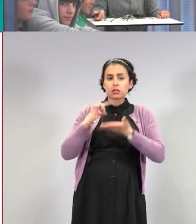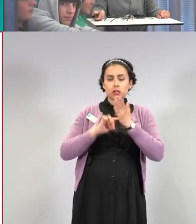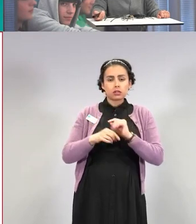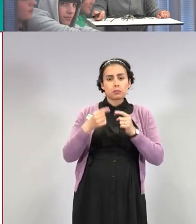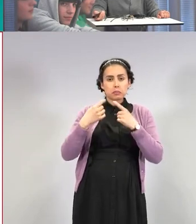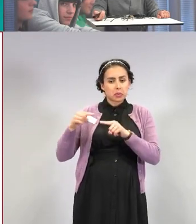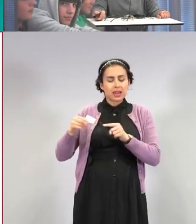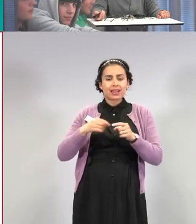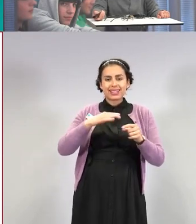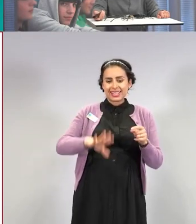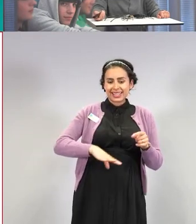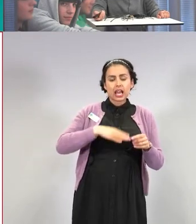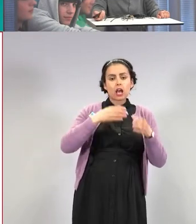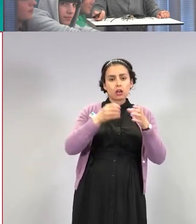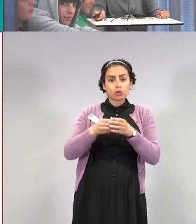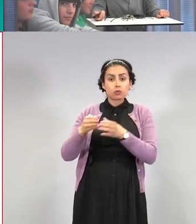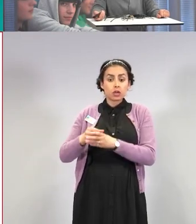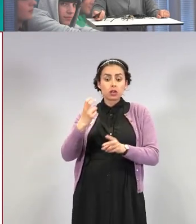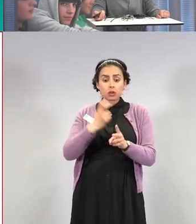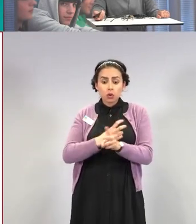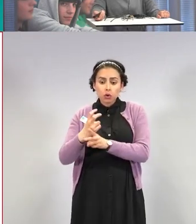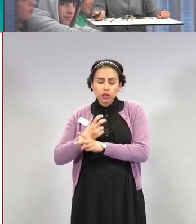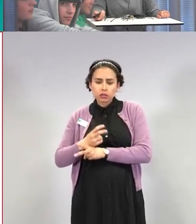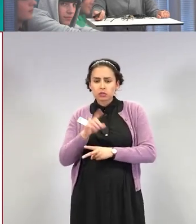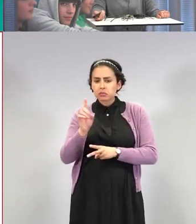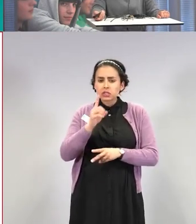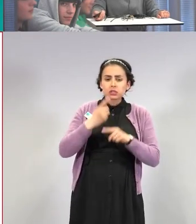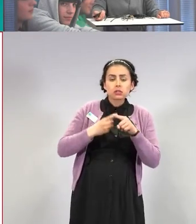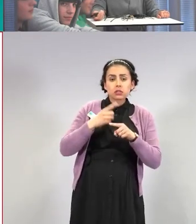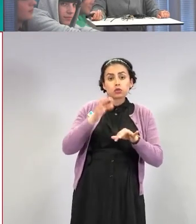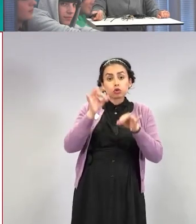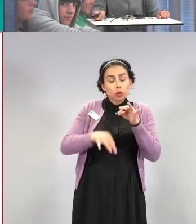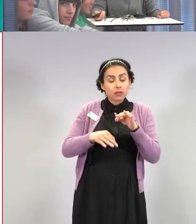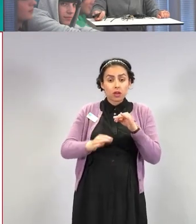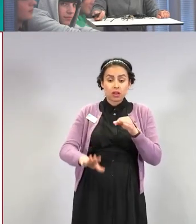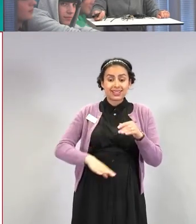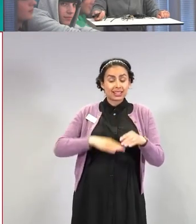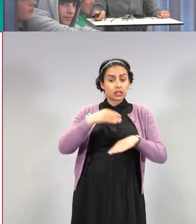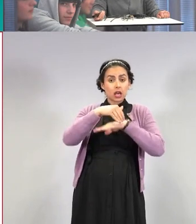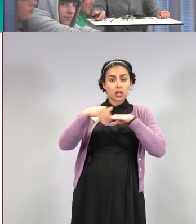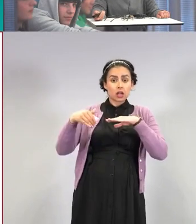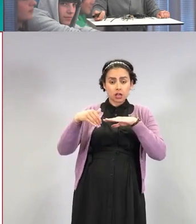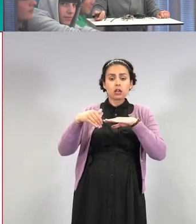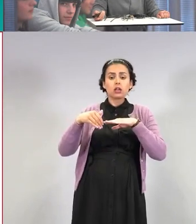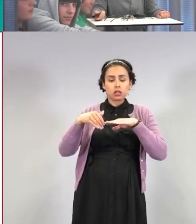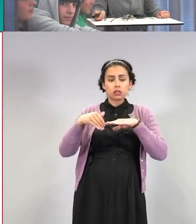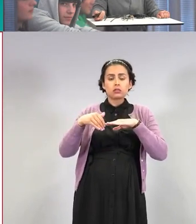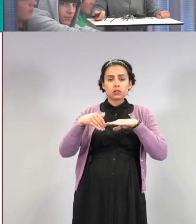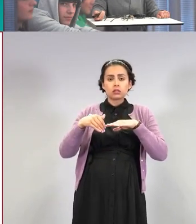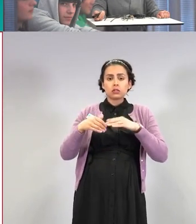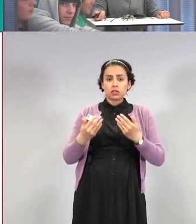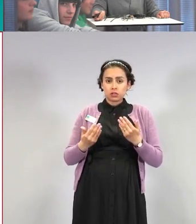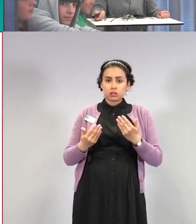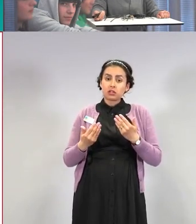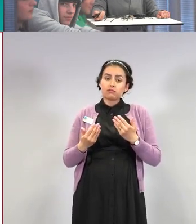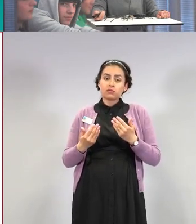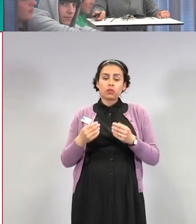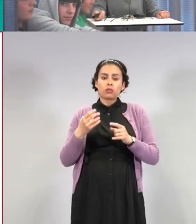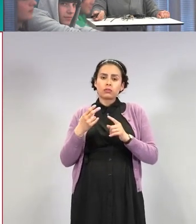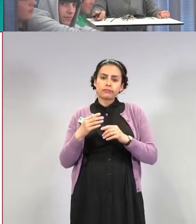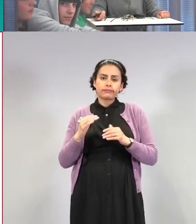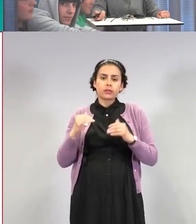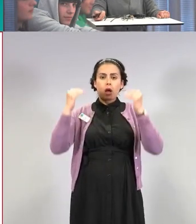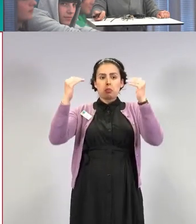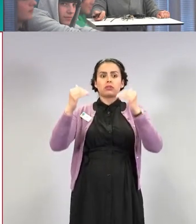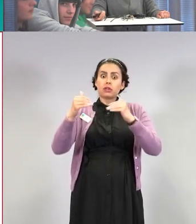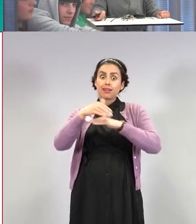kokeiltiin, että mikä voisi olla sopiva ikäraja. Ja ylärivi on se, että adenovirusrokotteita ei käytetä ollenkaan. Ja sitten